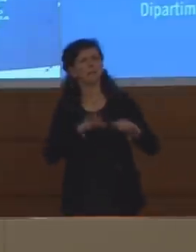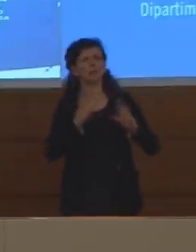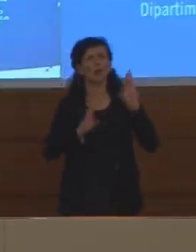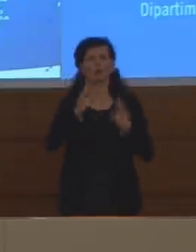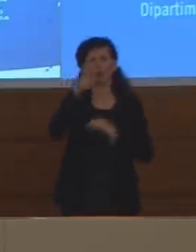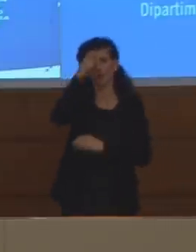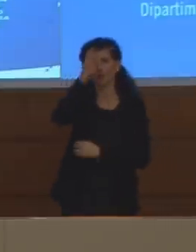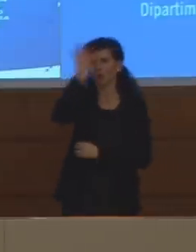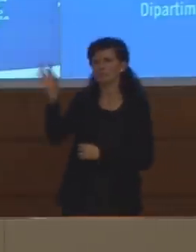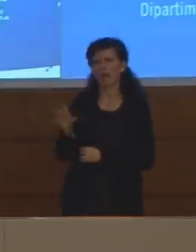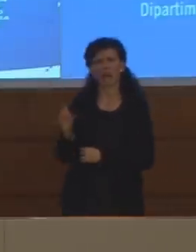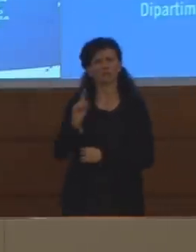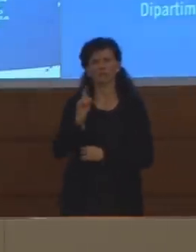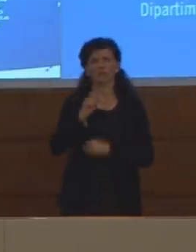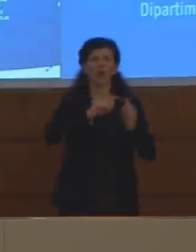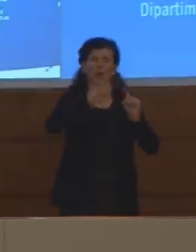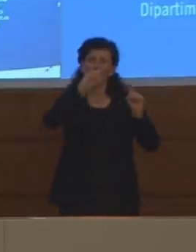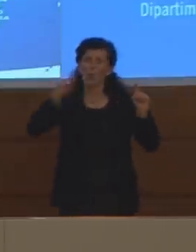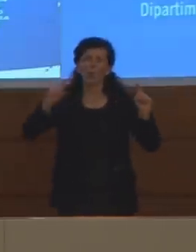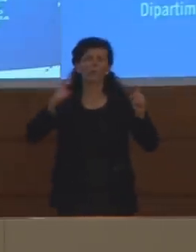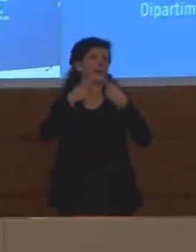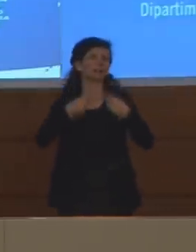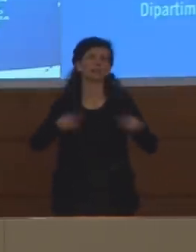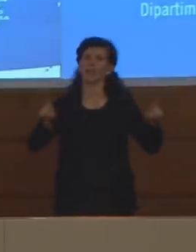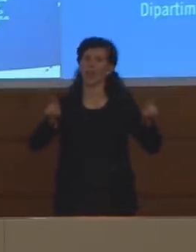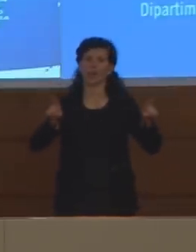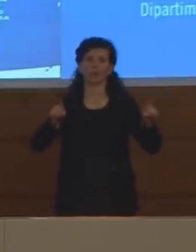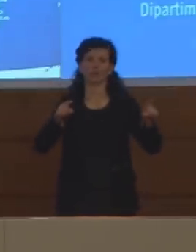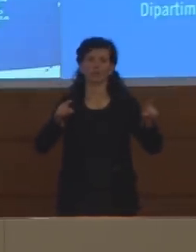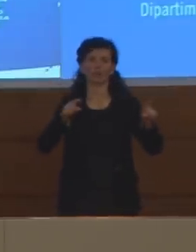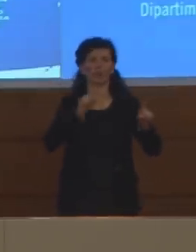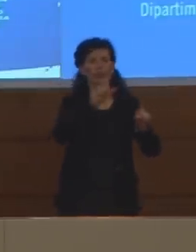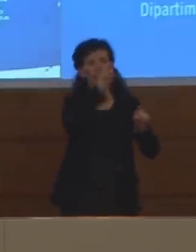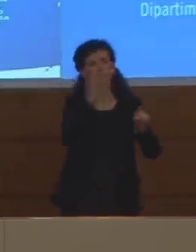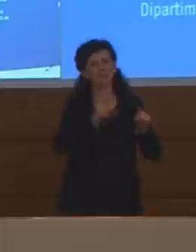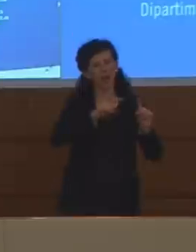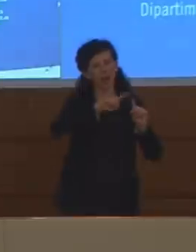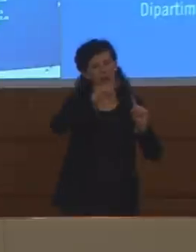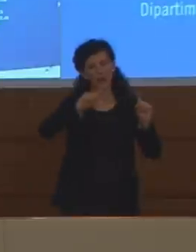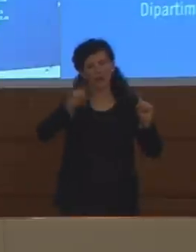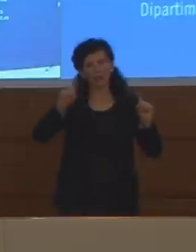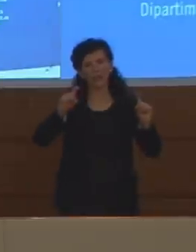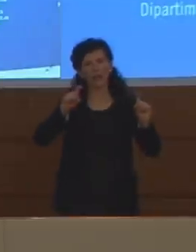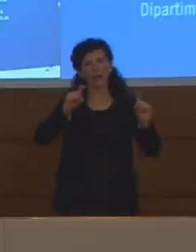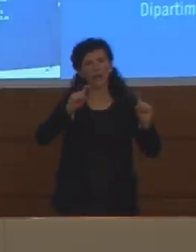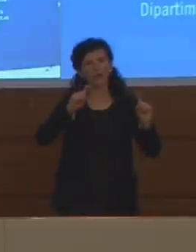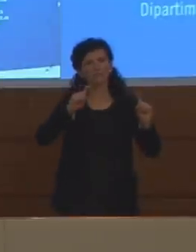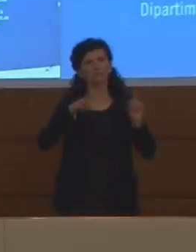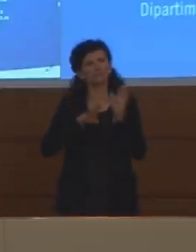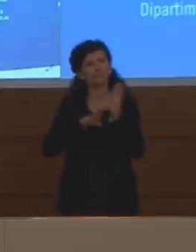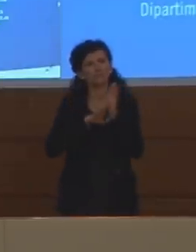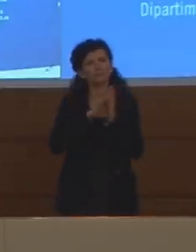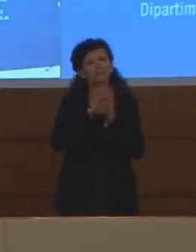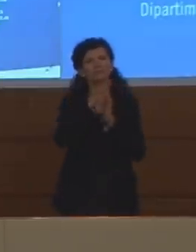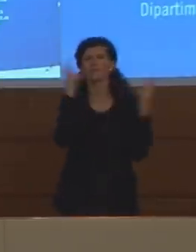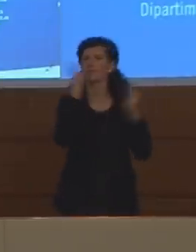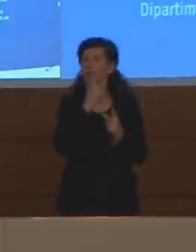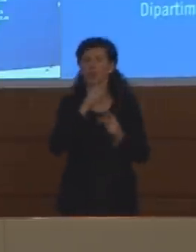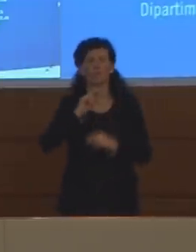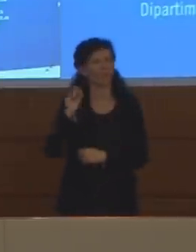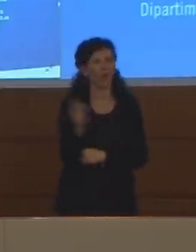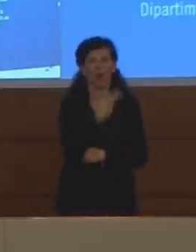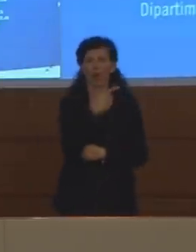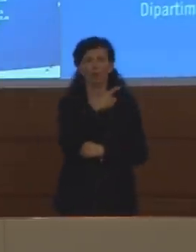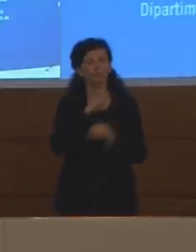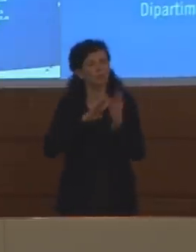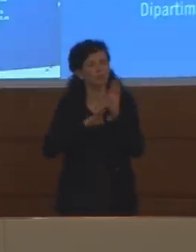in parte diversa da quella di altri paesi perché è una curva che ha avuto un andamento epidemiologico molto veloce e molto